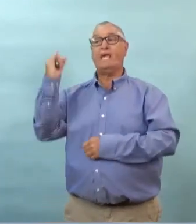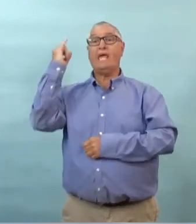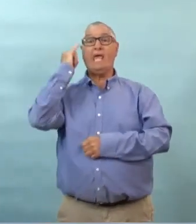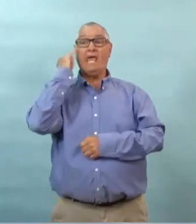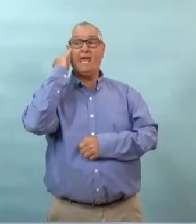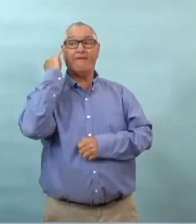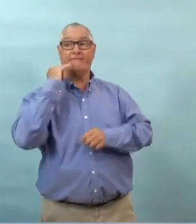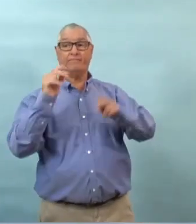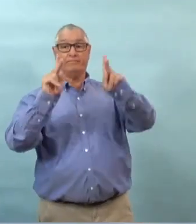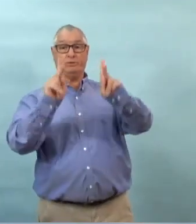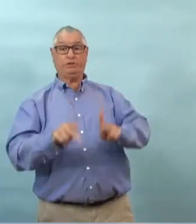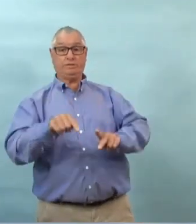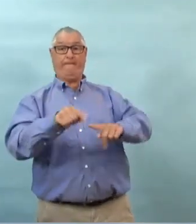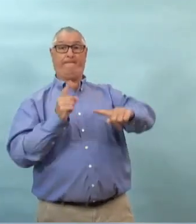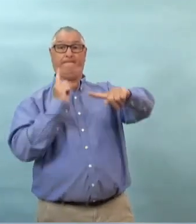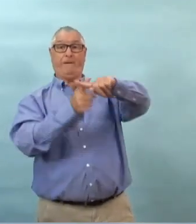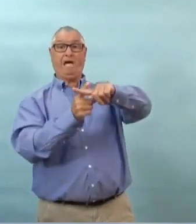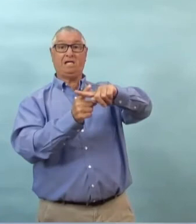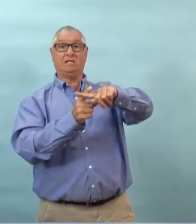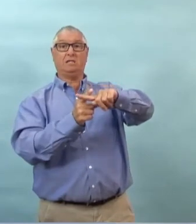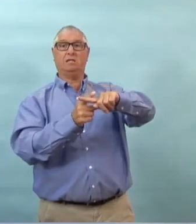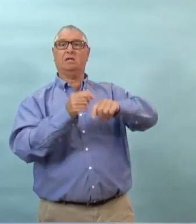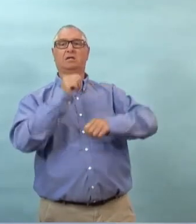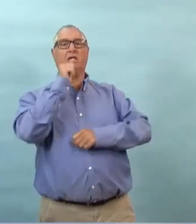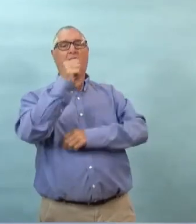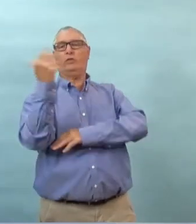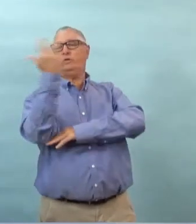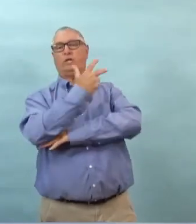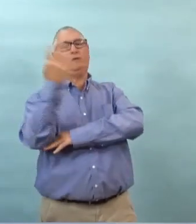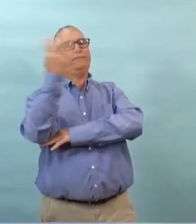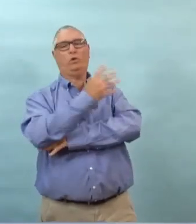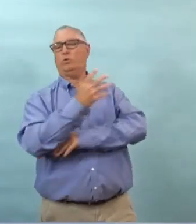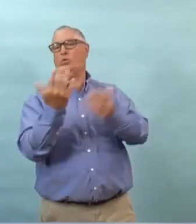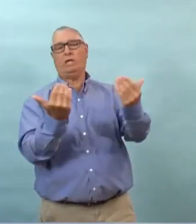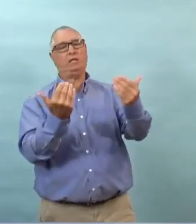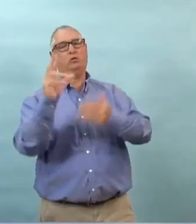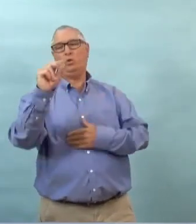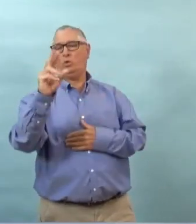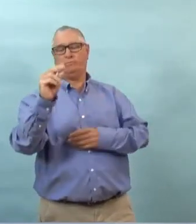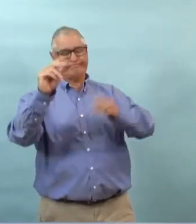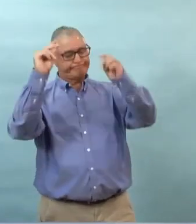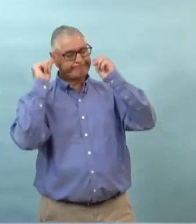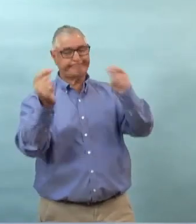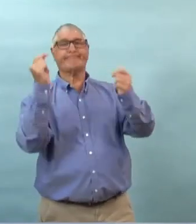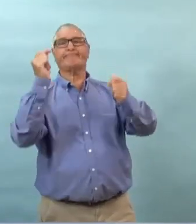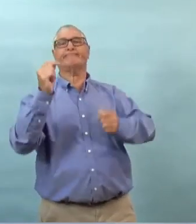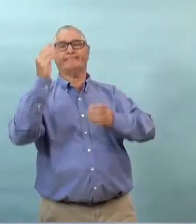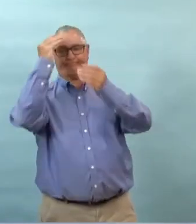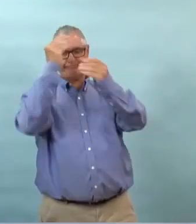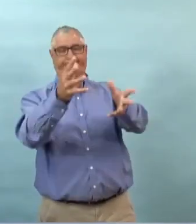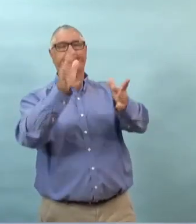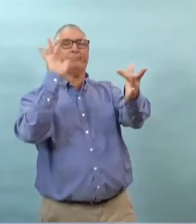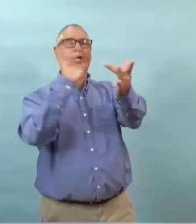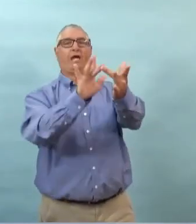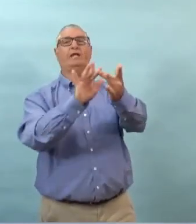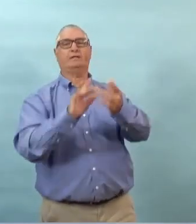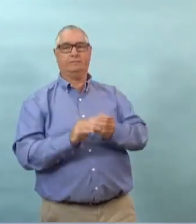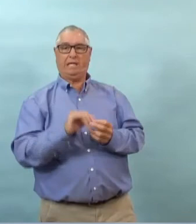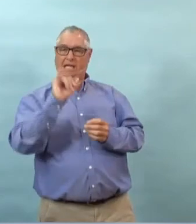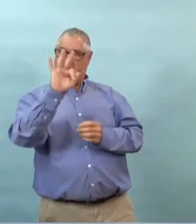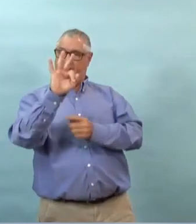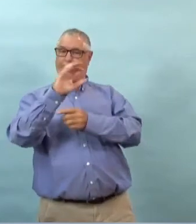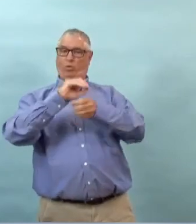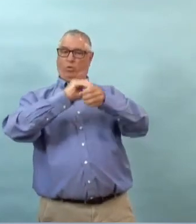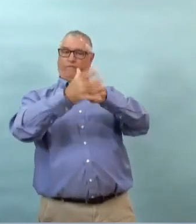c'est que si on reçoit un test positif les autorités sanitaires sont sur ce cas immédiatement il n a